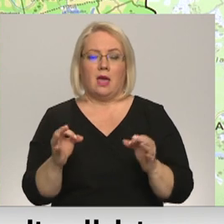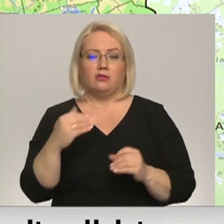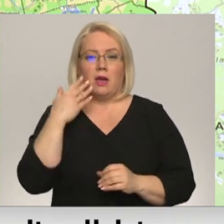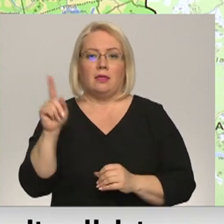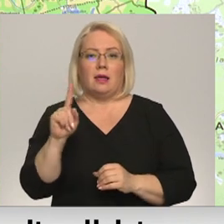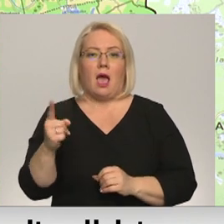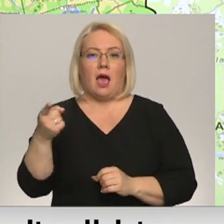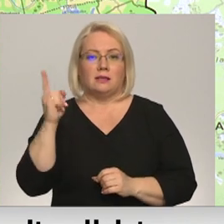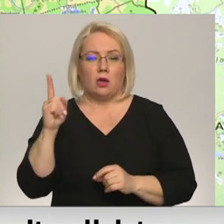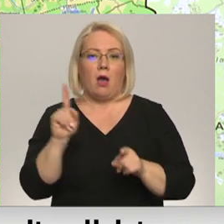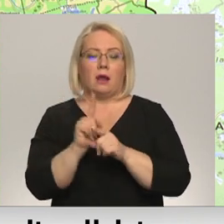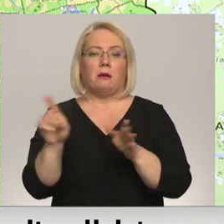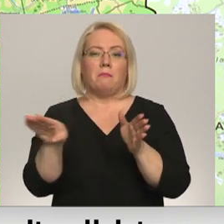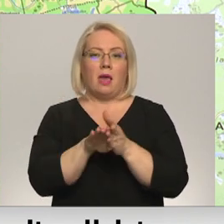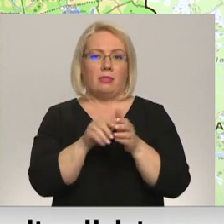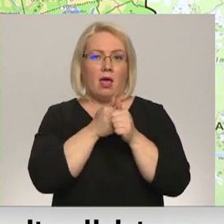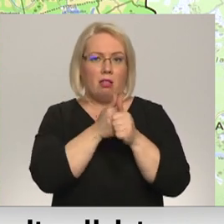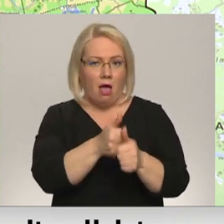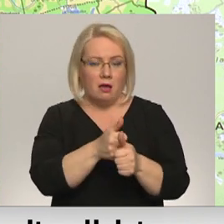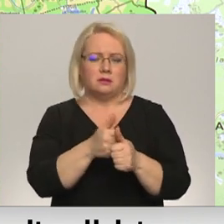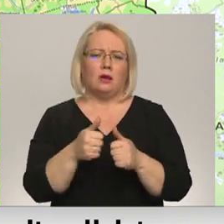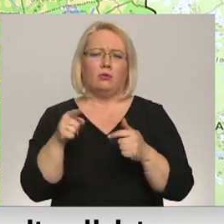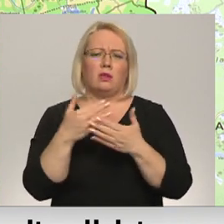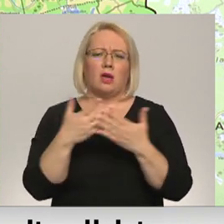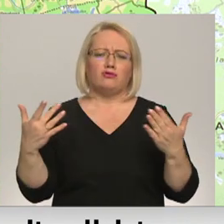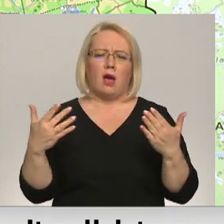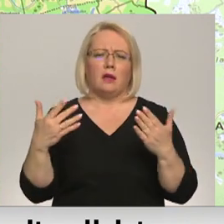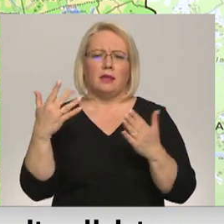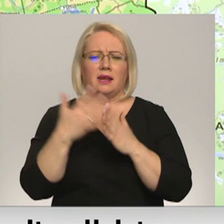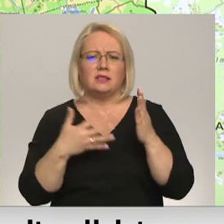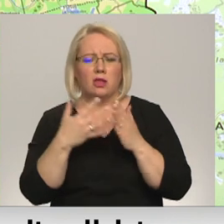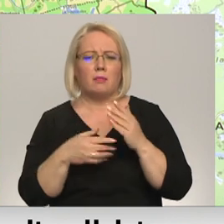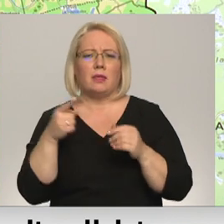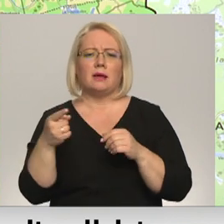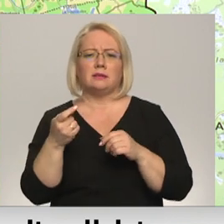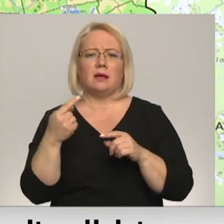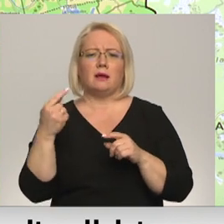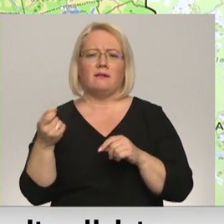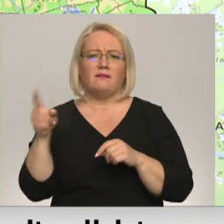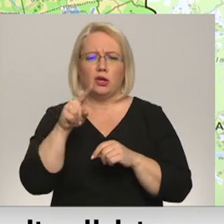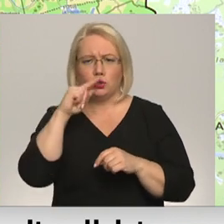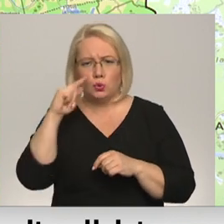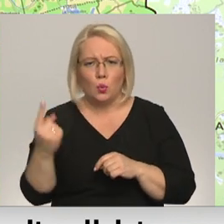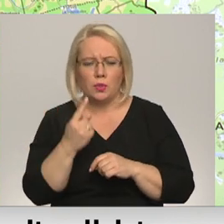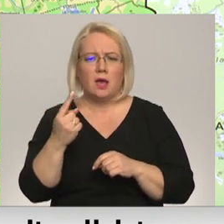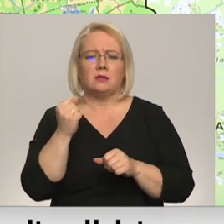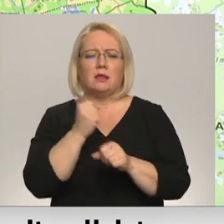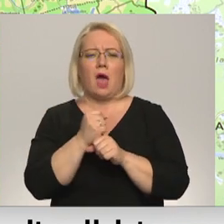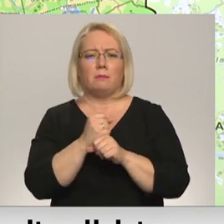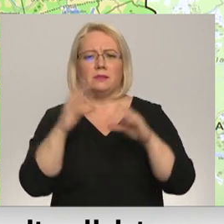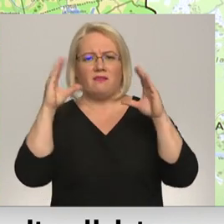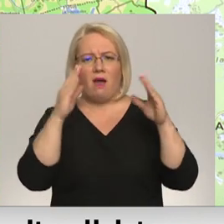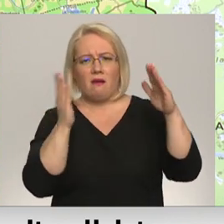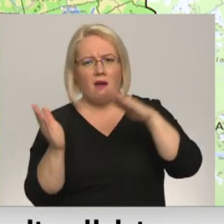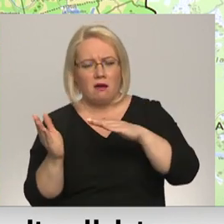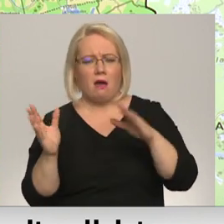aizliegumi, viņi arī piedalās. Tur ir dažādi risinājumi. Tās ir virsstundas, tās ir nobīdīta darba laika. Tā lai vakarstundās ir uz